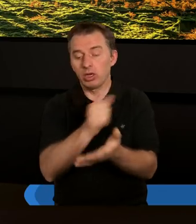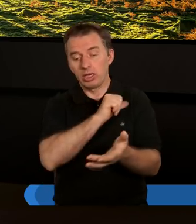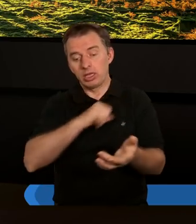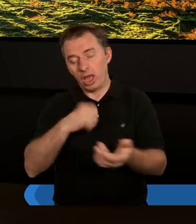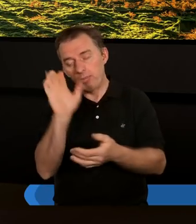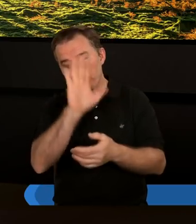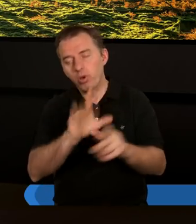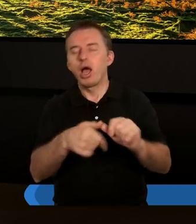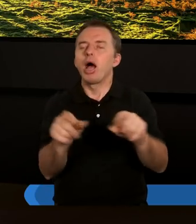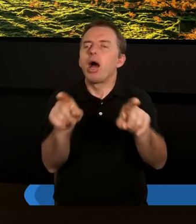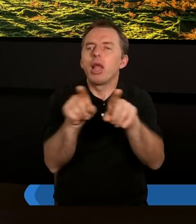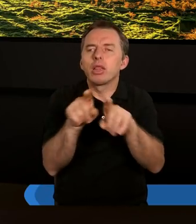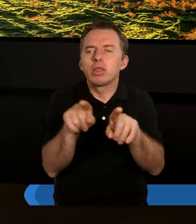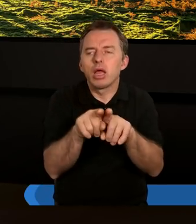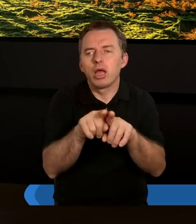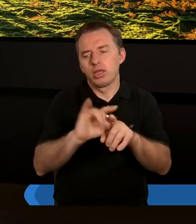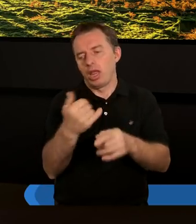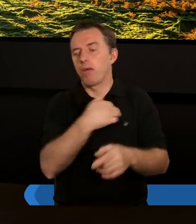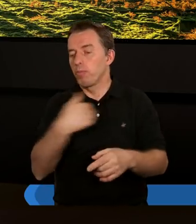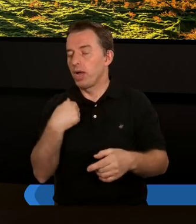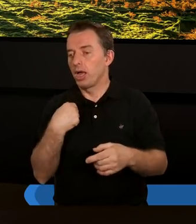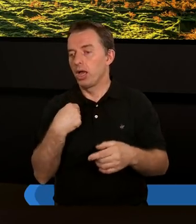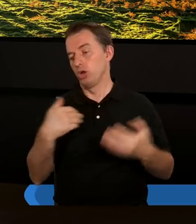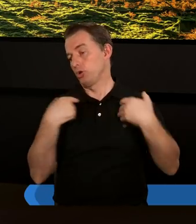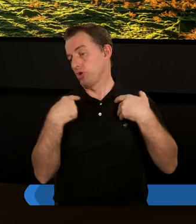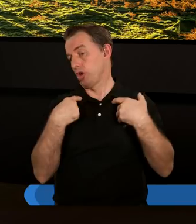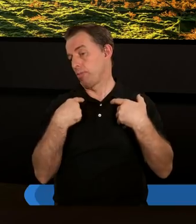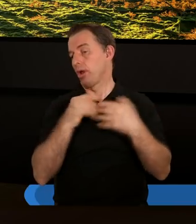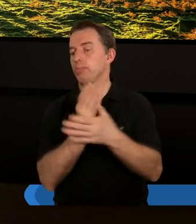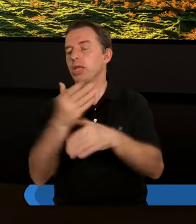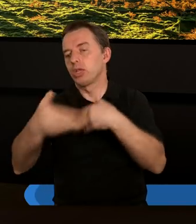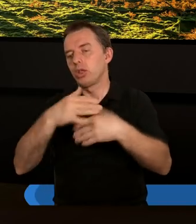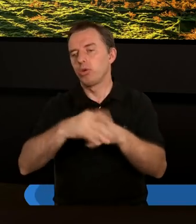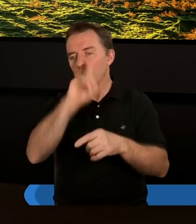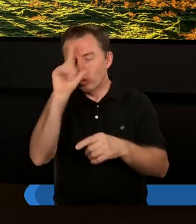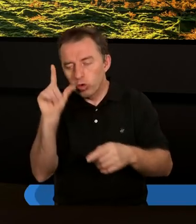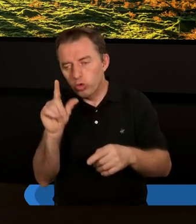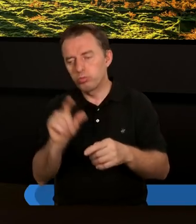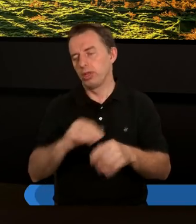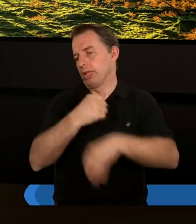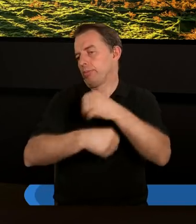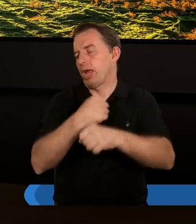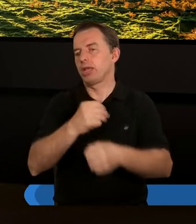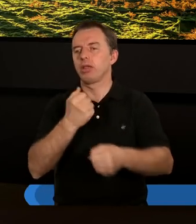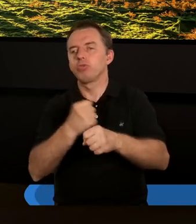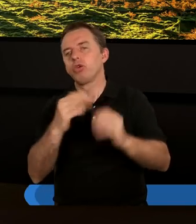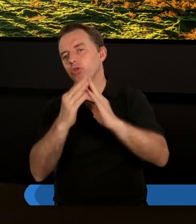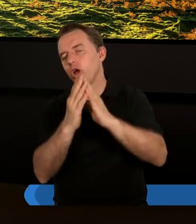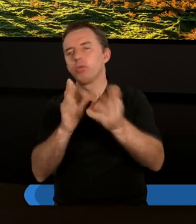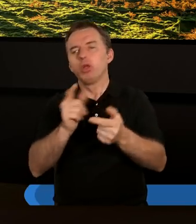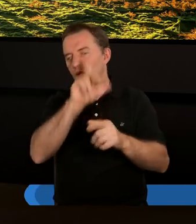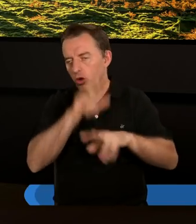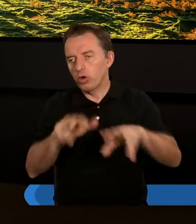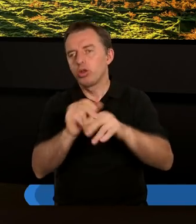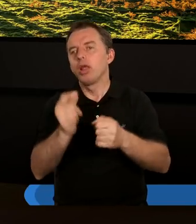działa to też chyba tak, że to jak żyjemy z bliskimi, jak żyjemy w tych relacjach międzyludzkich, wpływa na nasze relacje